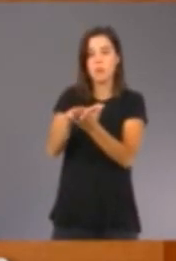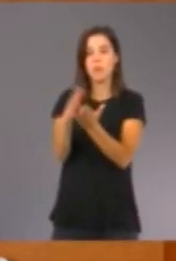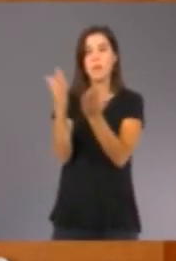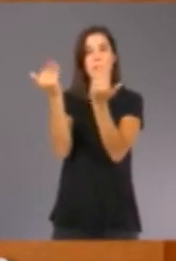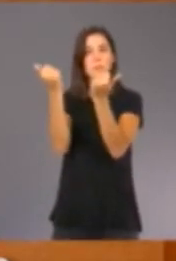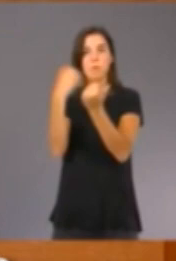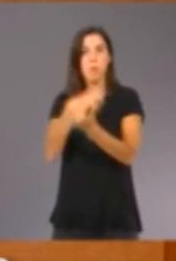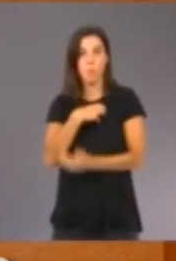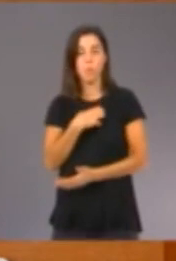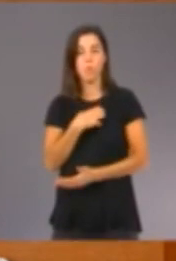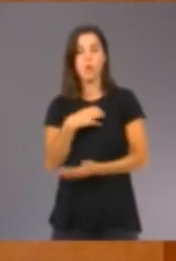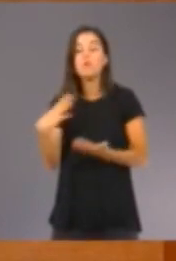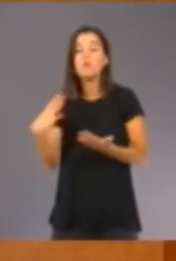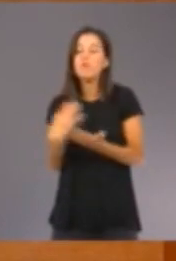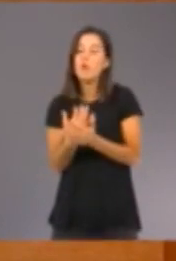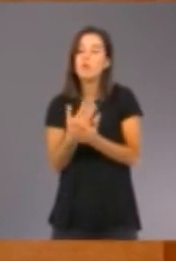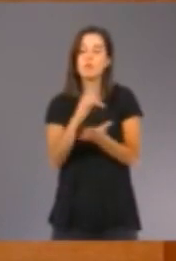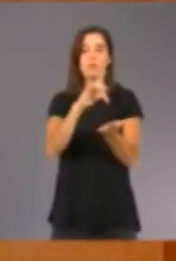Tots tenim això.